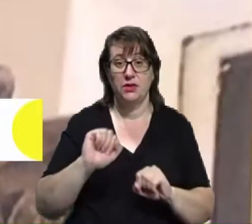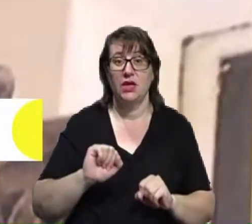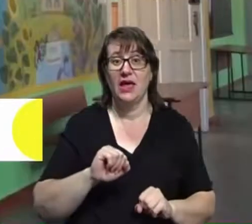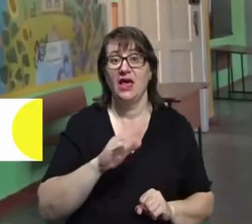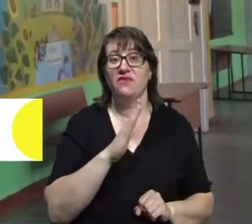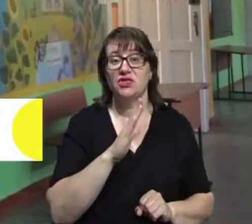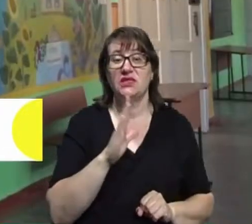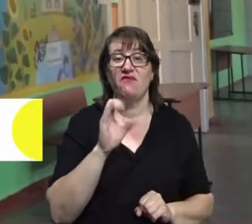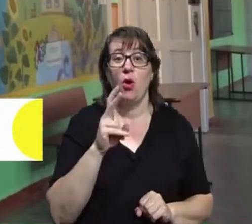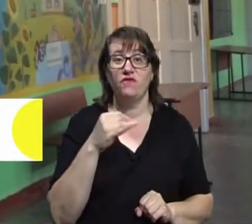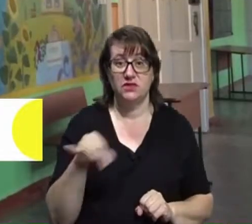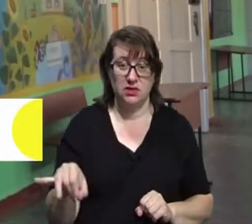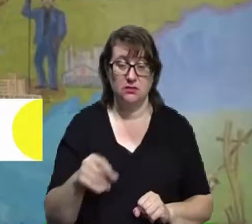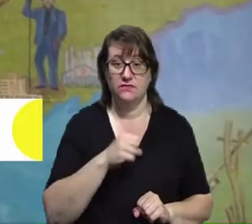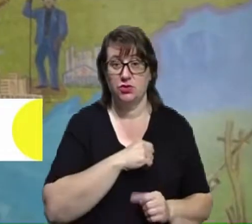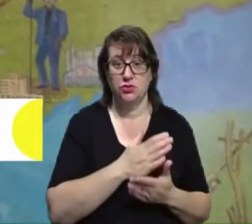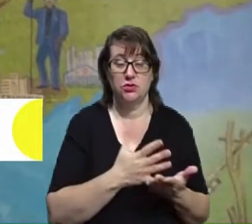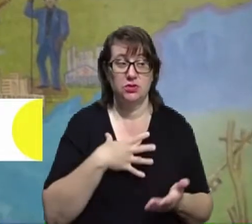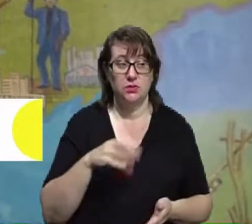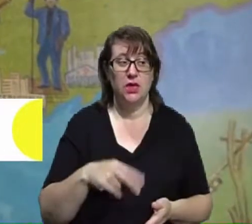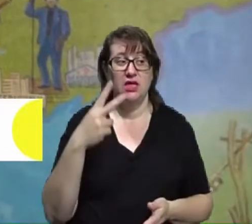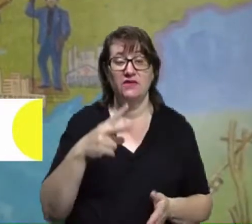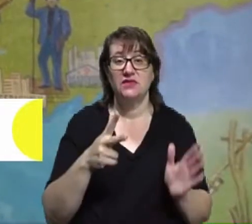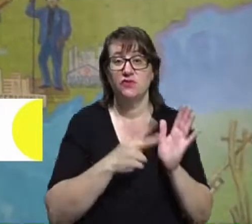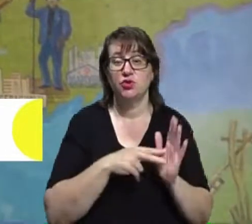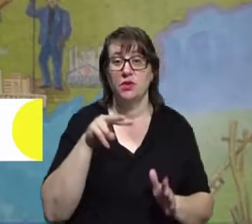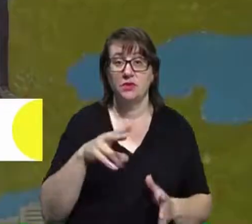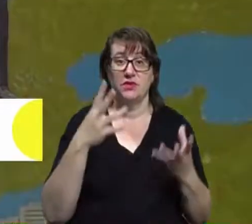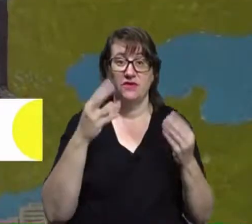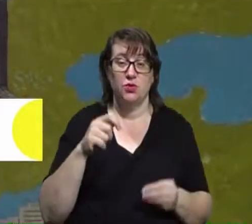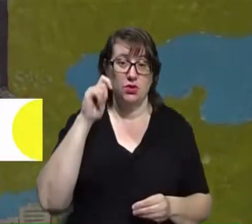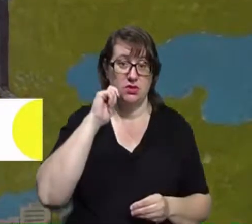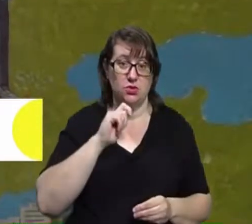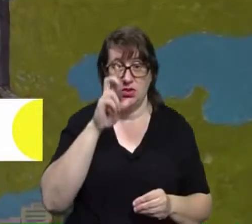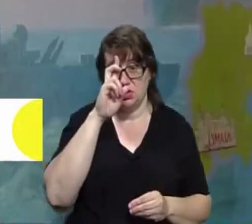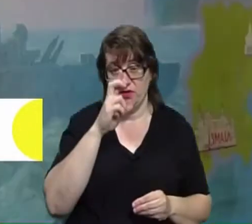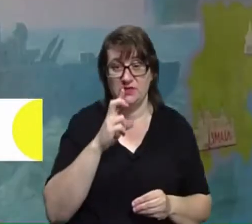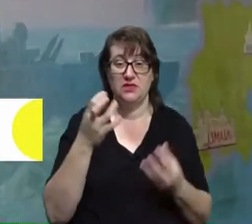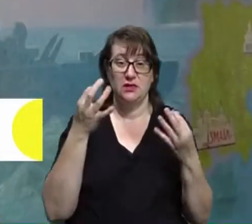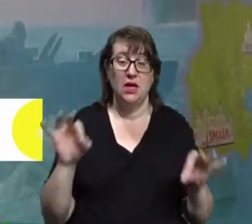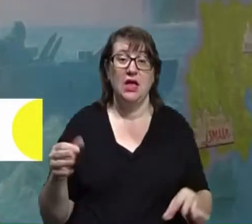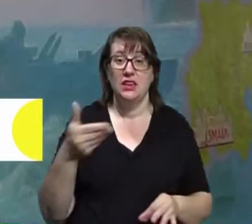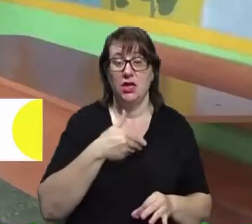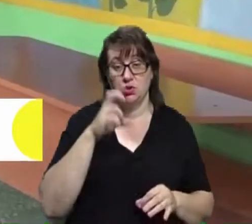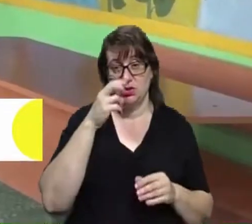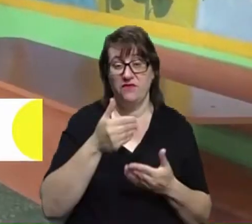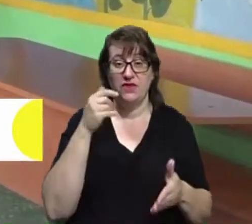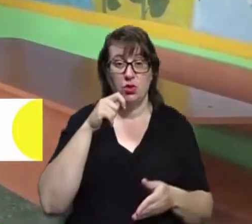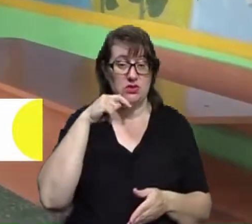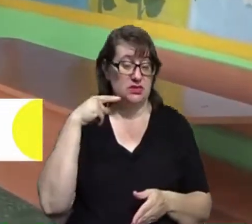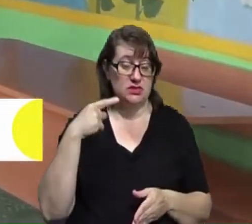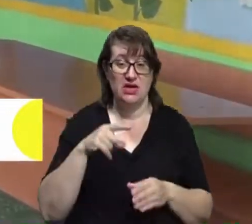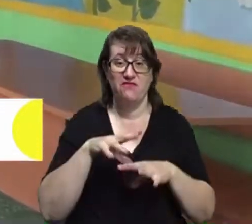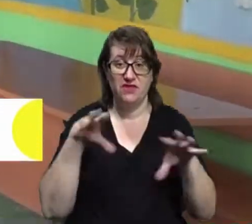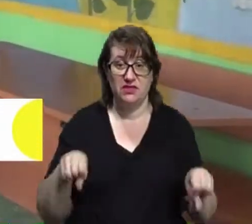Ваховський. Військовослужбовець загинув 28 липня, у День Української державності, визволяючи нашу країну від російських військ. Свого